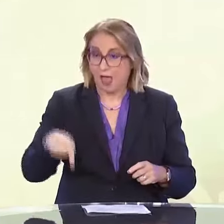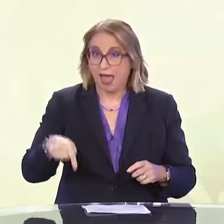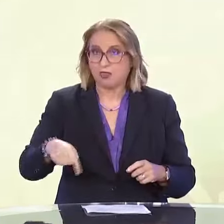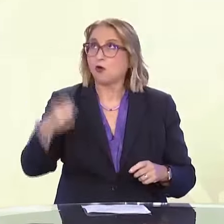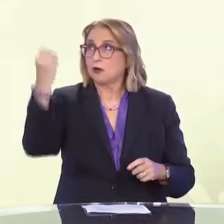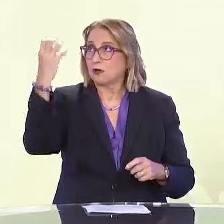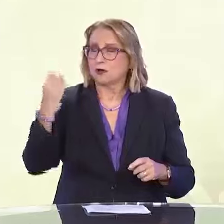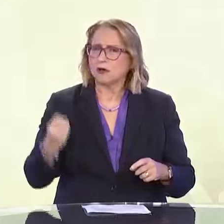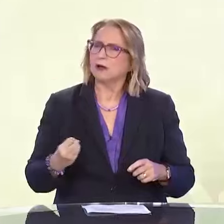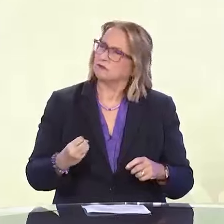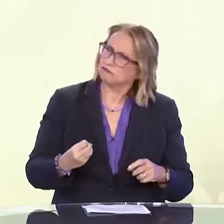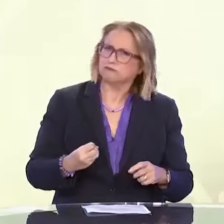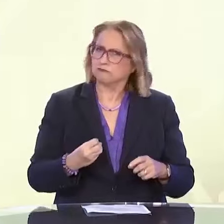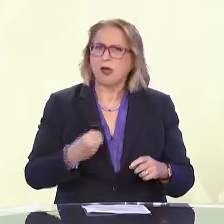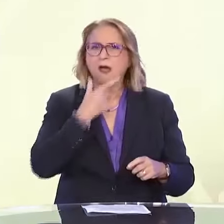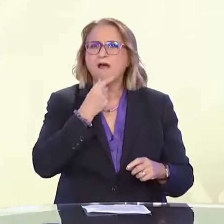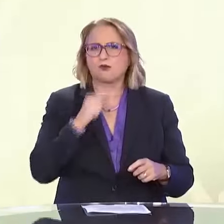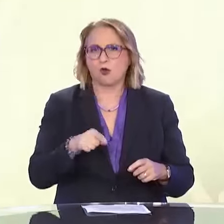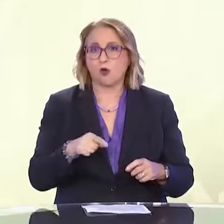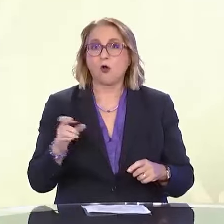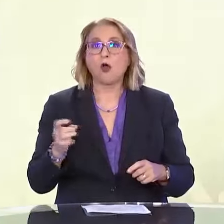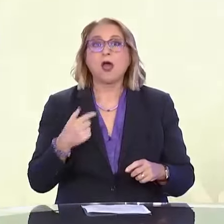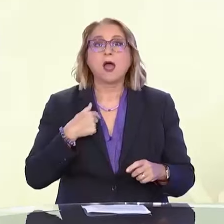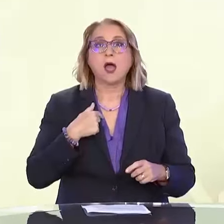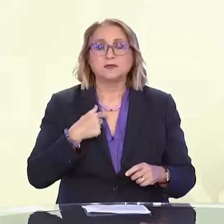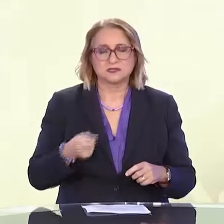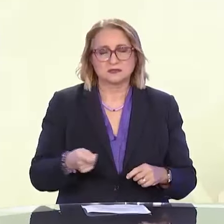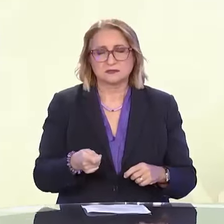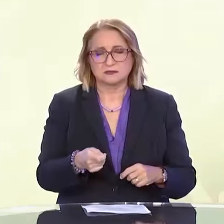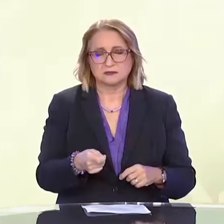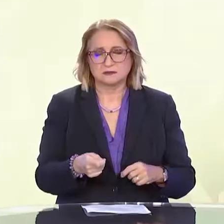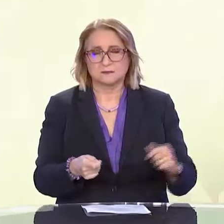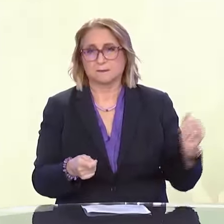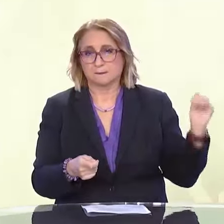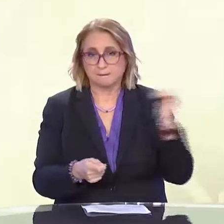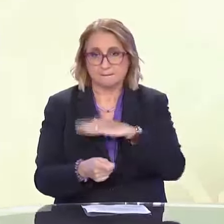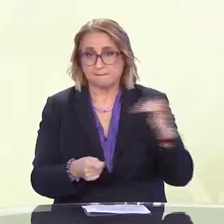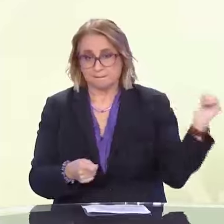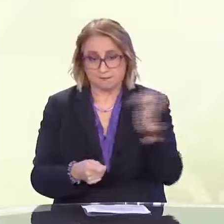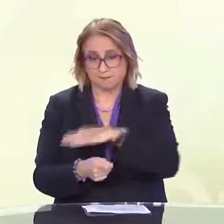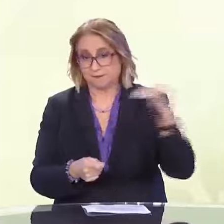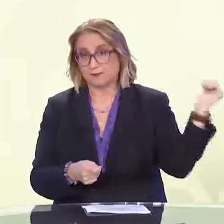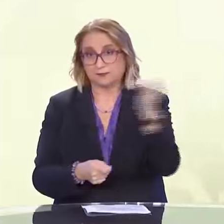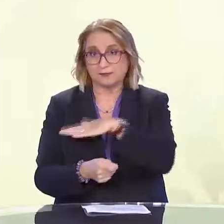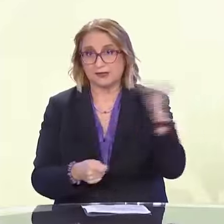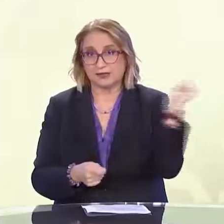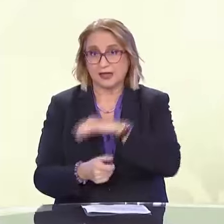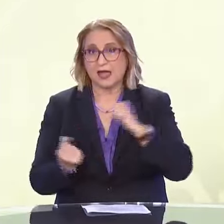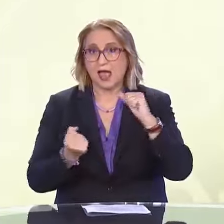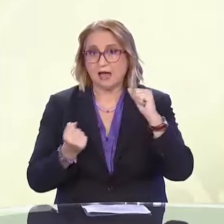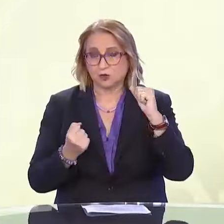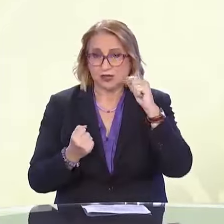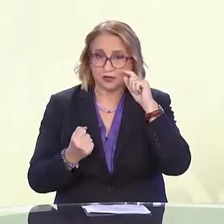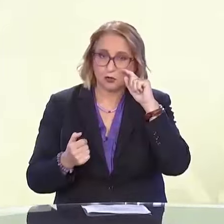Τι κάνουμε. Παρατηρούμε ότι όταν τα αυτοκίνητα όπως τώρα κινούνται παράλληλα με εμάς και μπροστά μας δεν υπάρχει